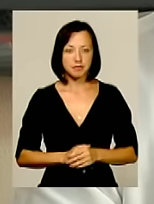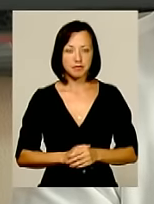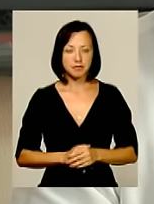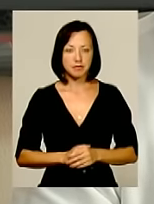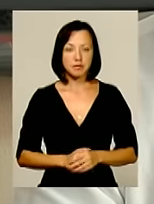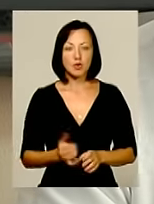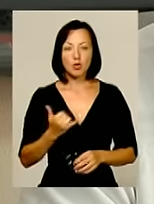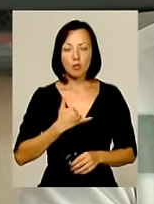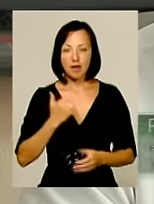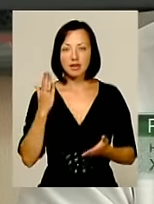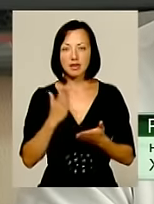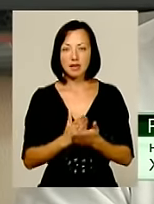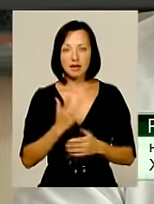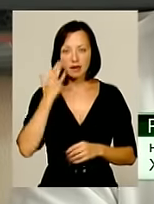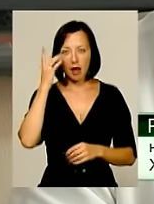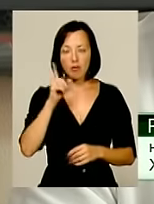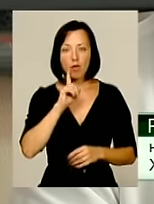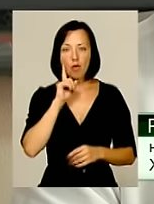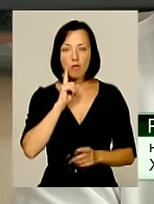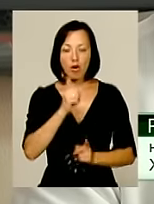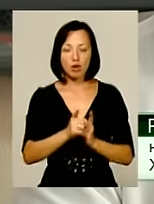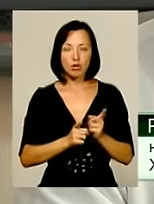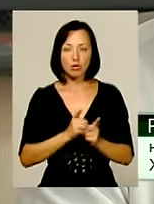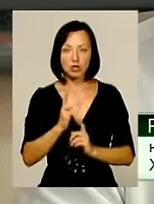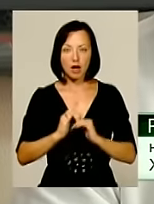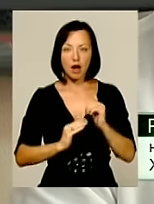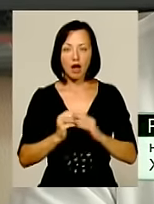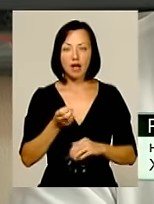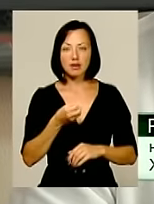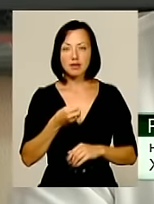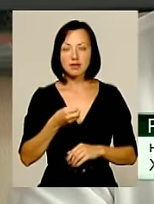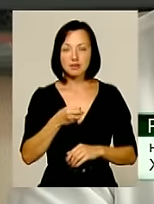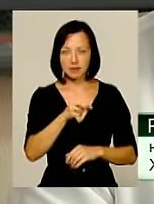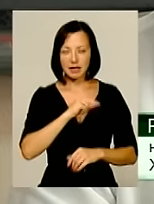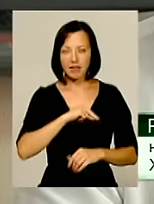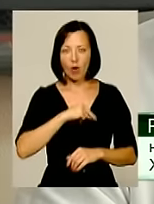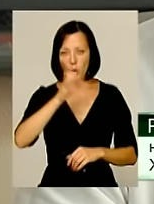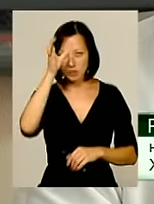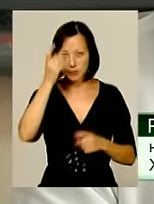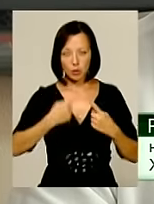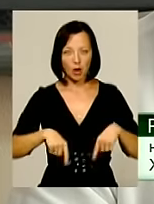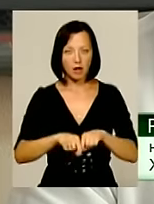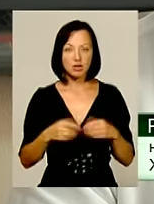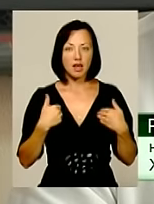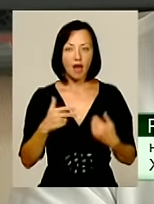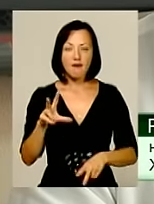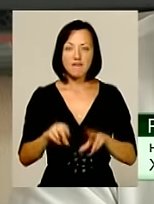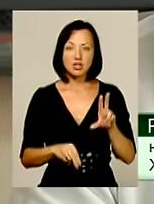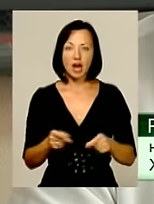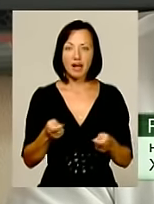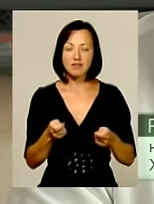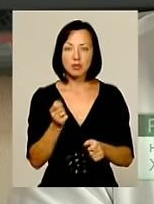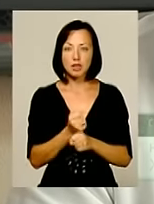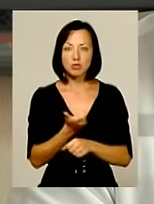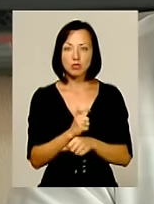У мене є намір омолодження кадрів освітньої галузі. Я вважаю, що керівник, який працює